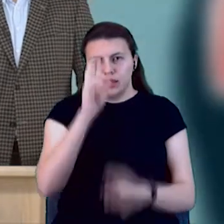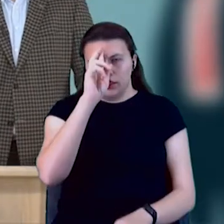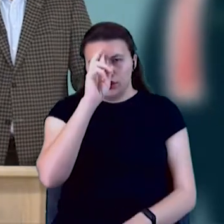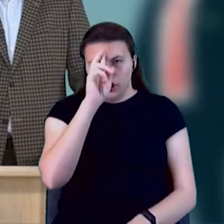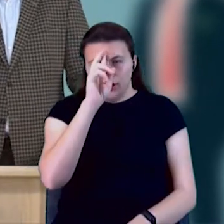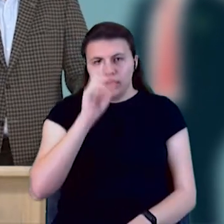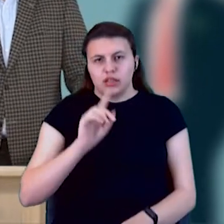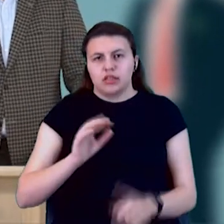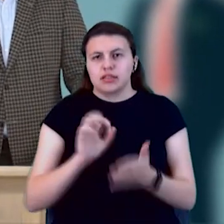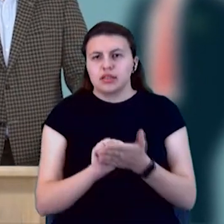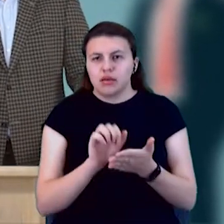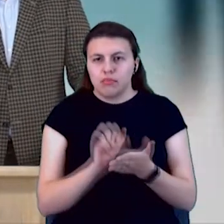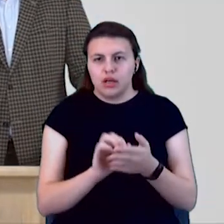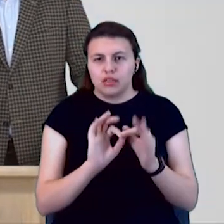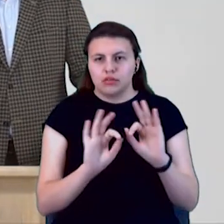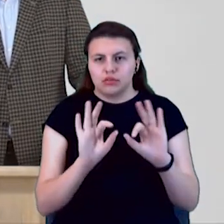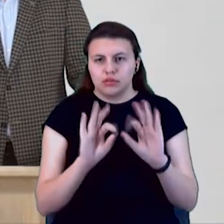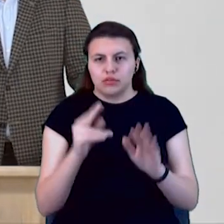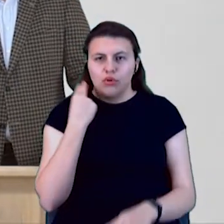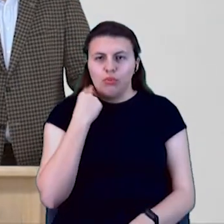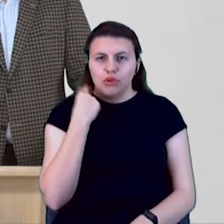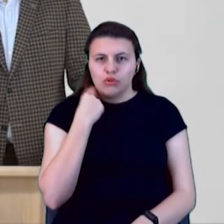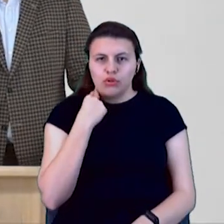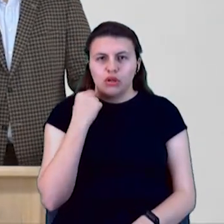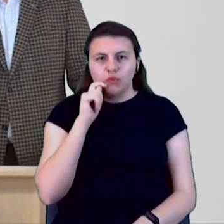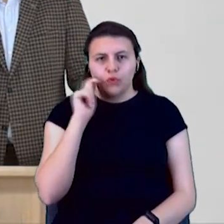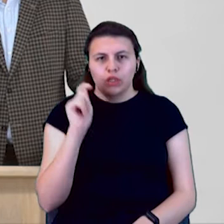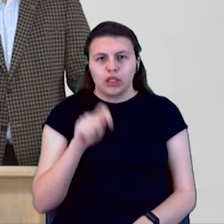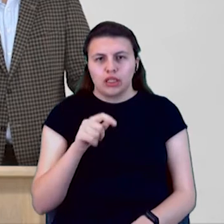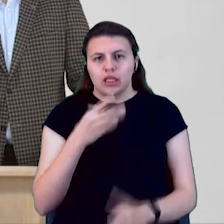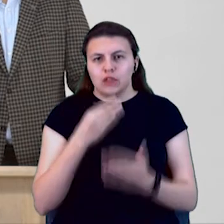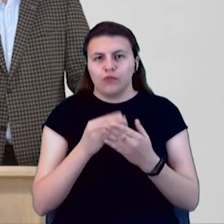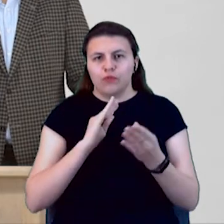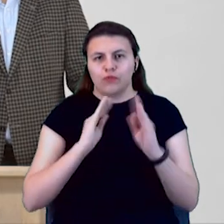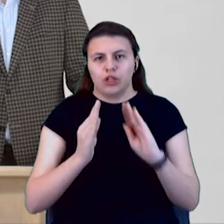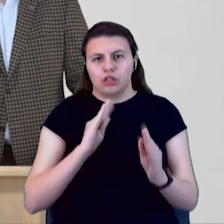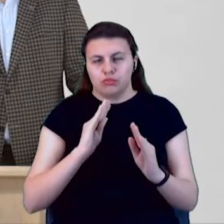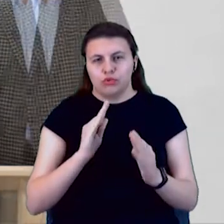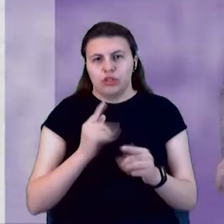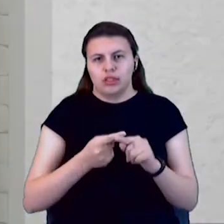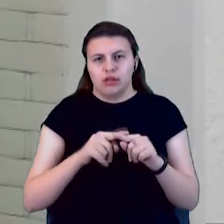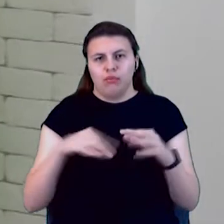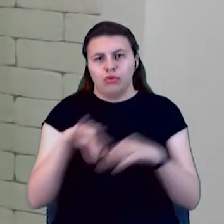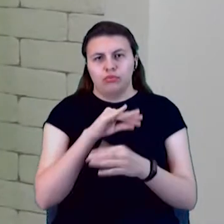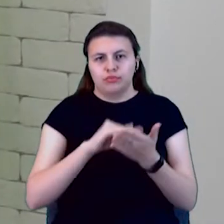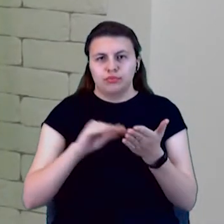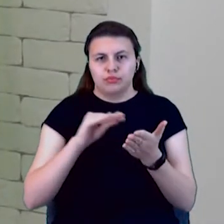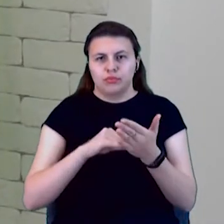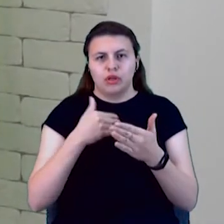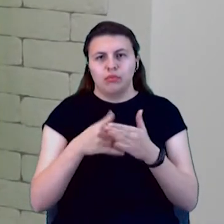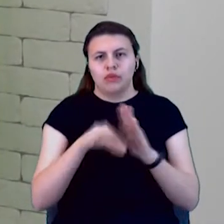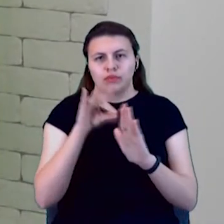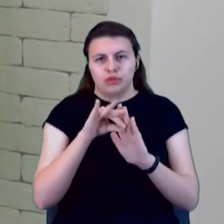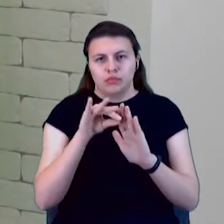'ясненням оподаткування в Україні. І на своїй фейсбук-сторінці цей проєкт пише «Передвиборчий період – це